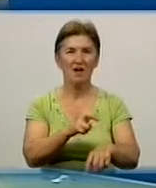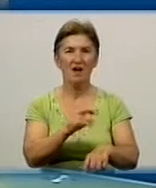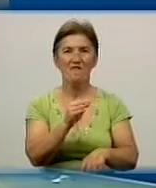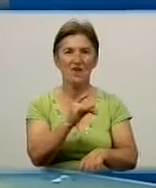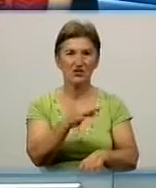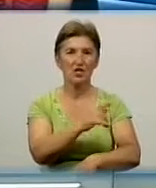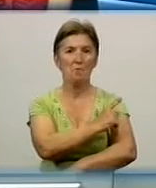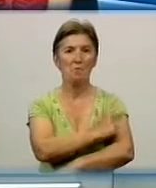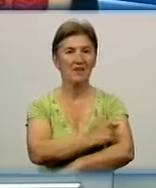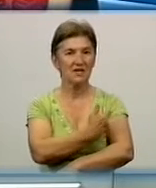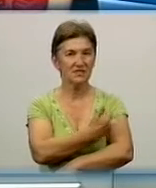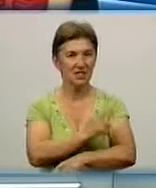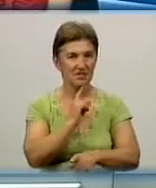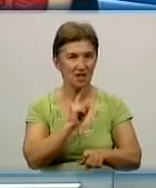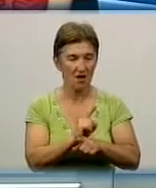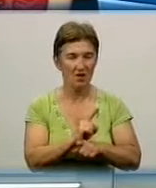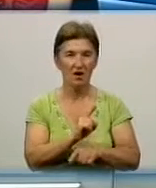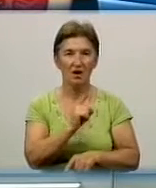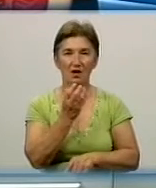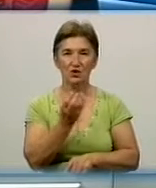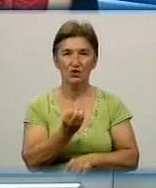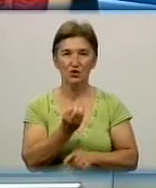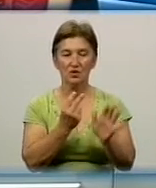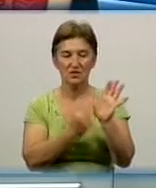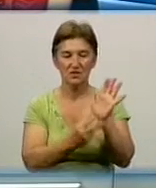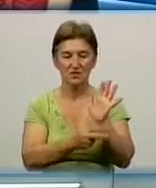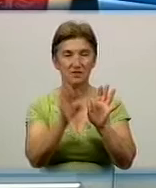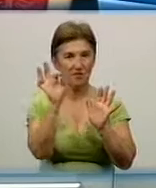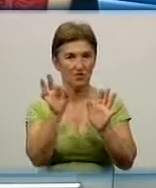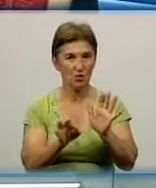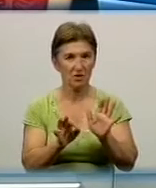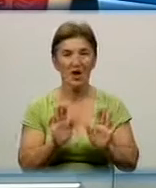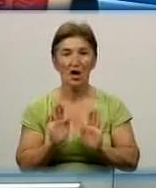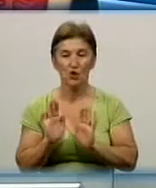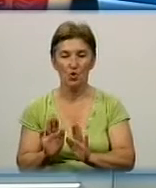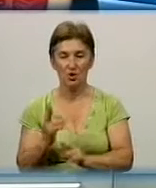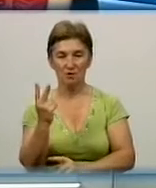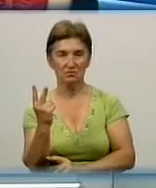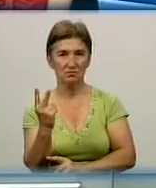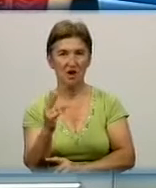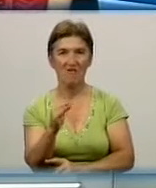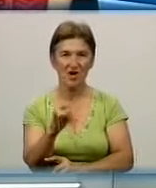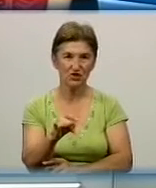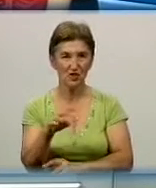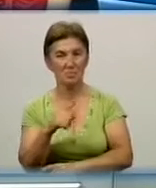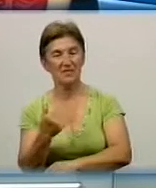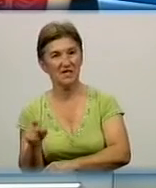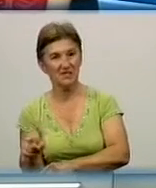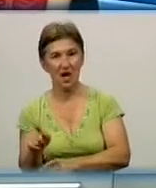А ще там 70% тільки фельдшер і медсестра. Але там будуть